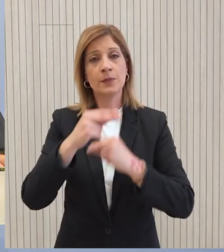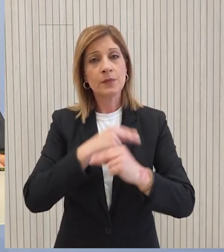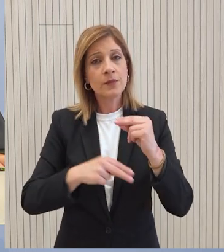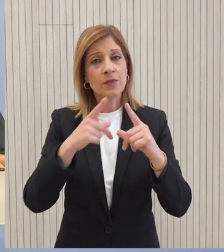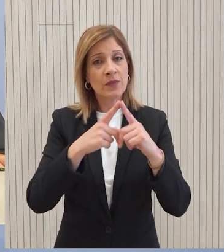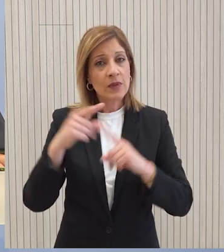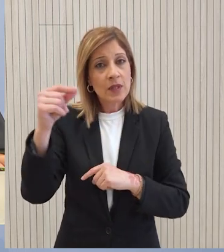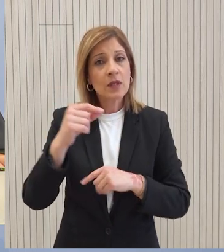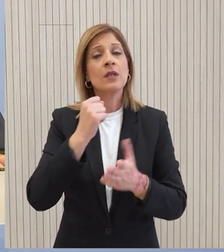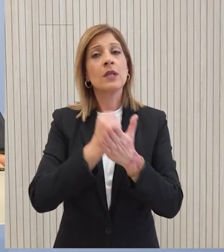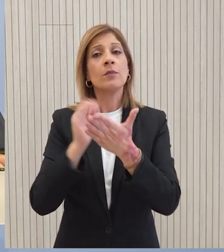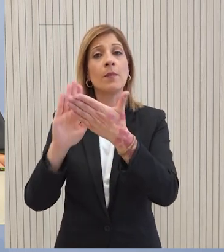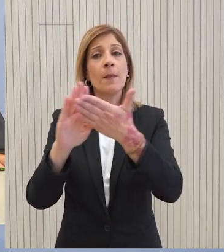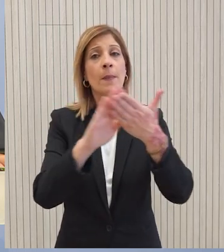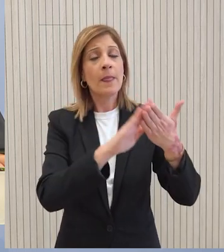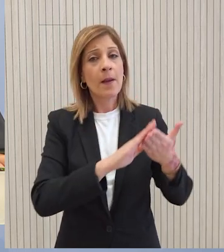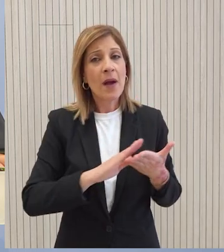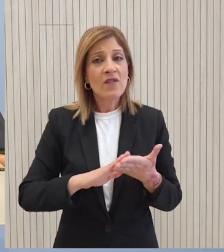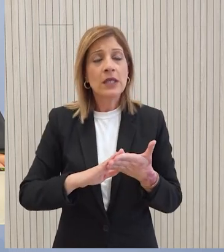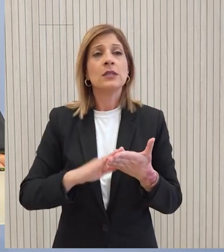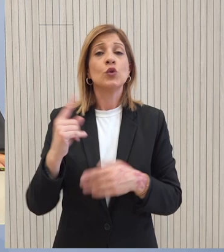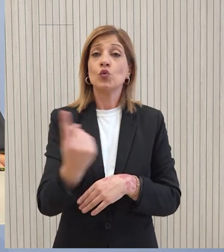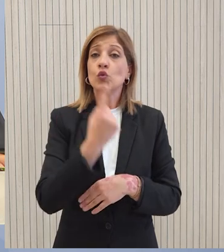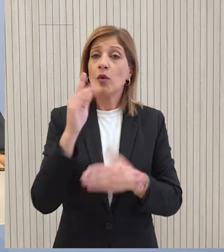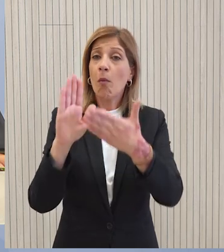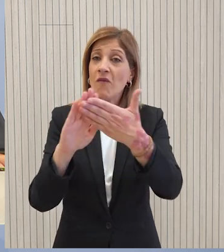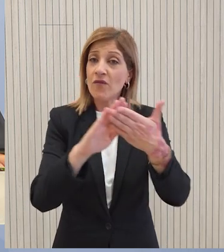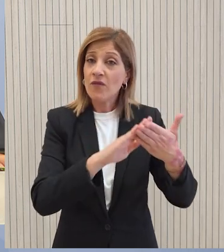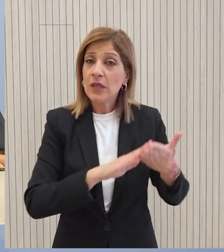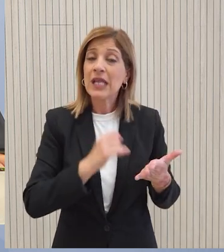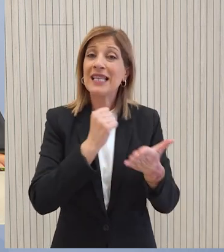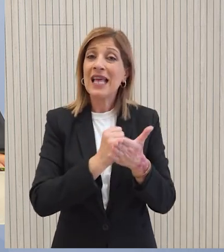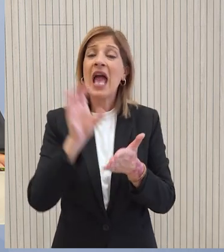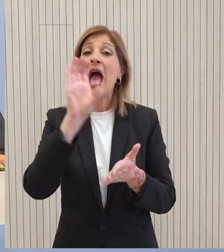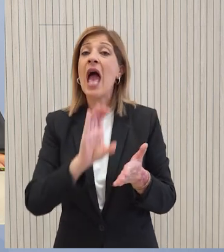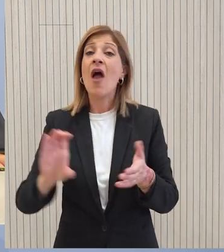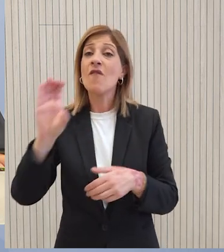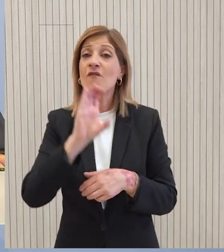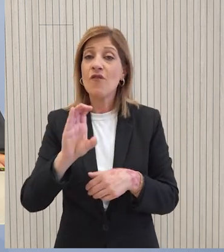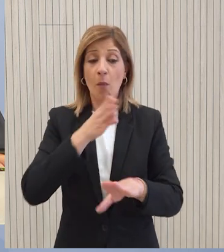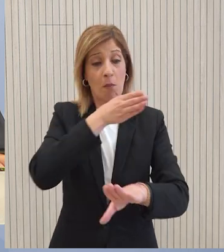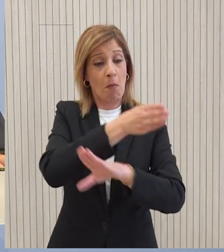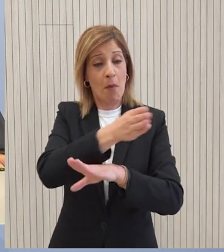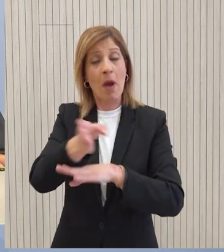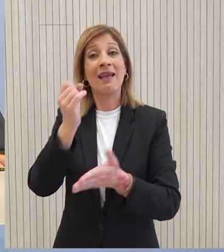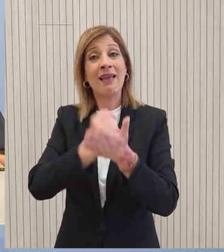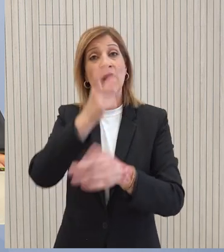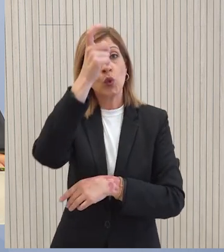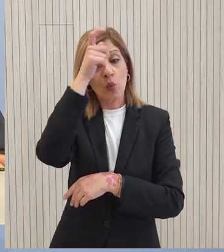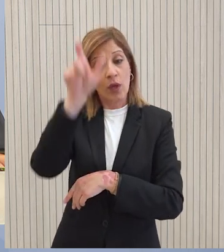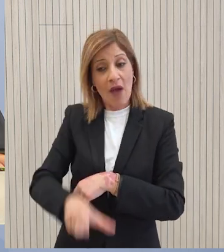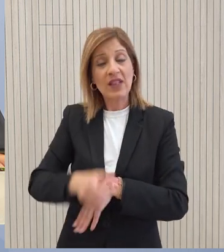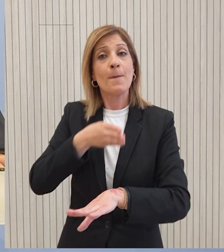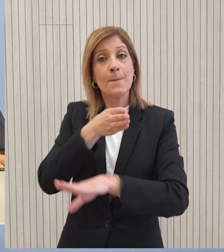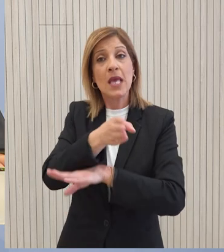συνέχιση των επαφών που πραγματοποιεί σε τόσο σε Κύπρο αλλά και σε πρωτεύουση της Ευρωπαϊκής Ένωσης και στην Άγκυρα και θεωρούμε